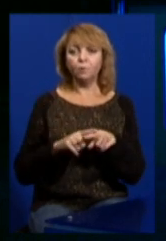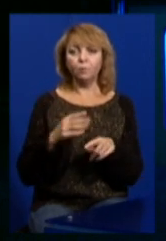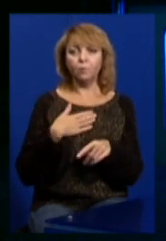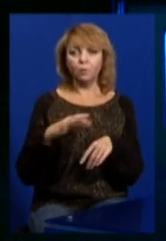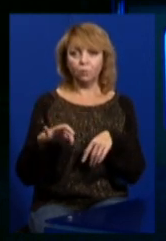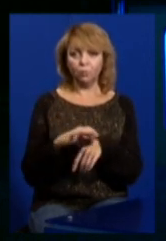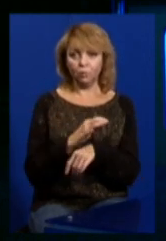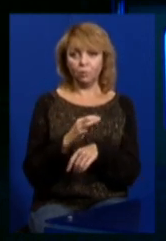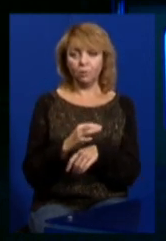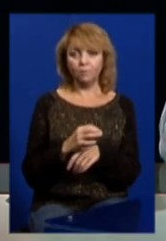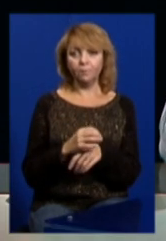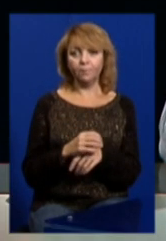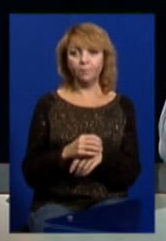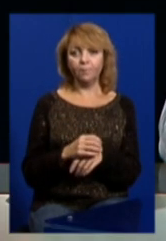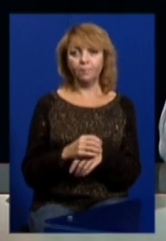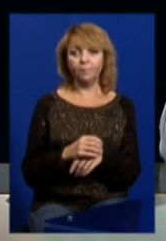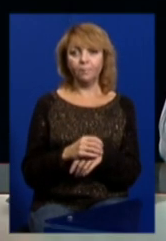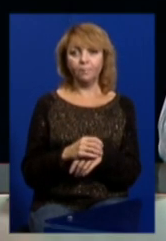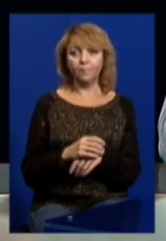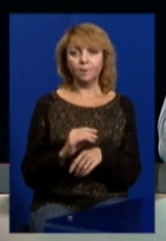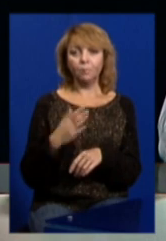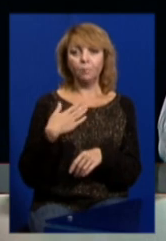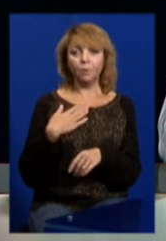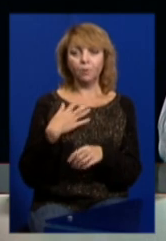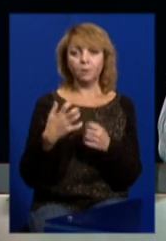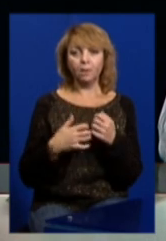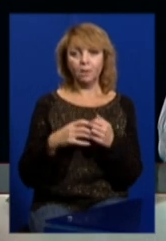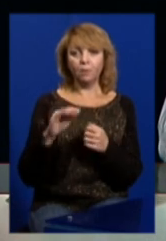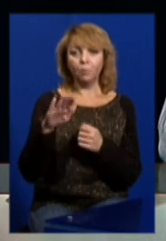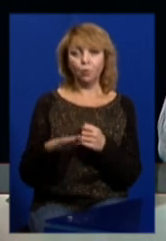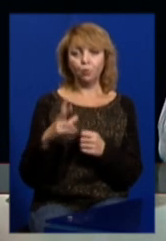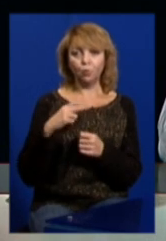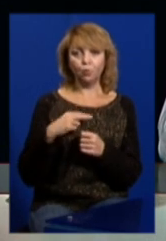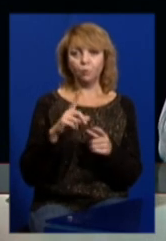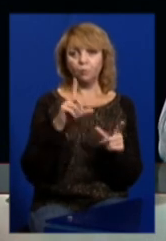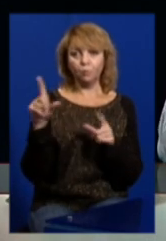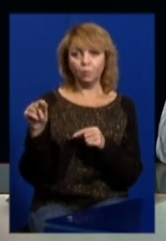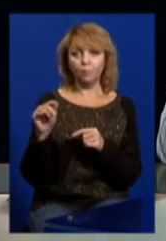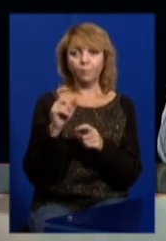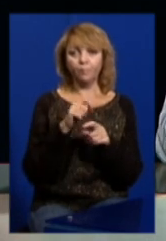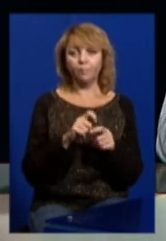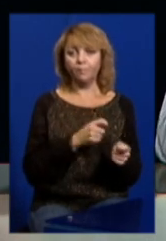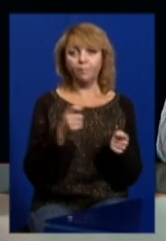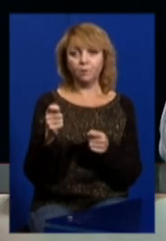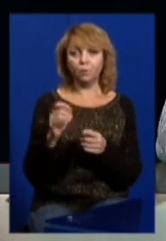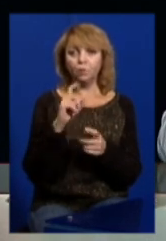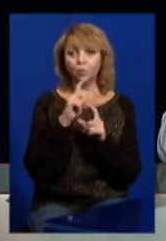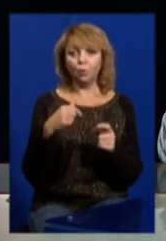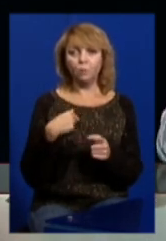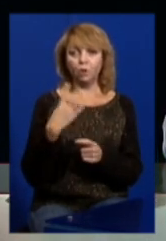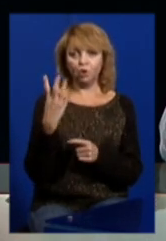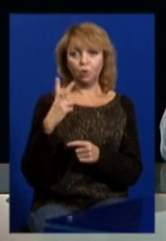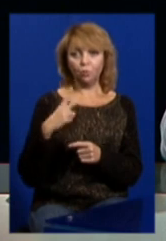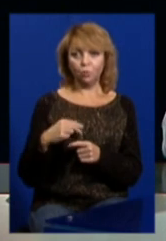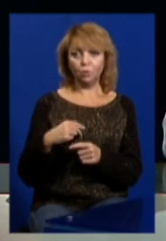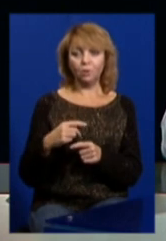середньою молодшою дочкою поїхала, повезла її до школи. У мене 4 дочки, тому я